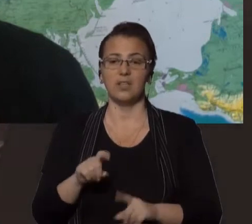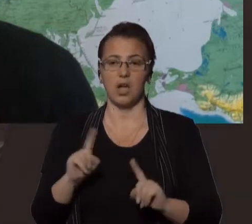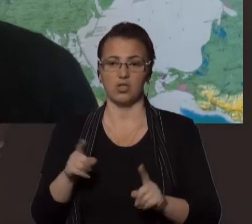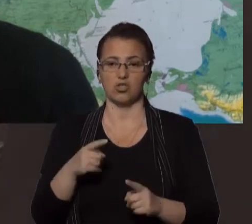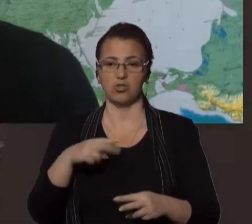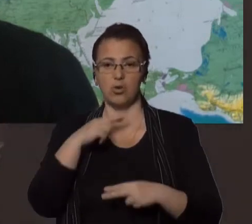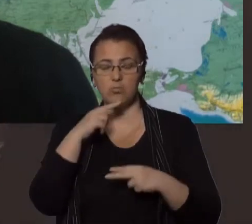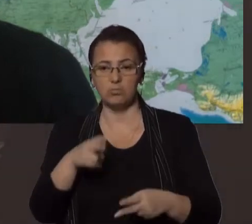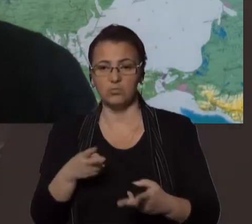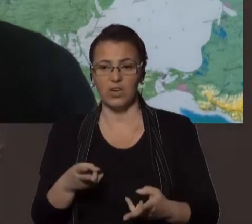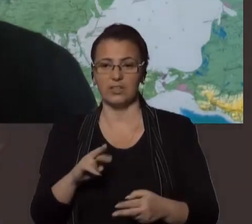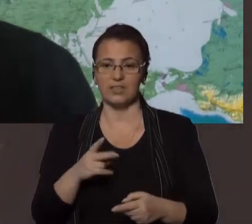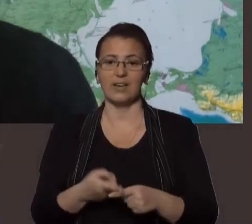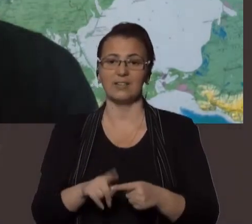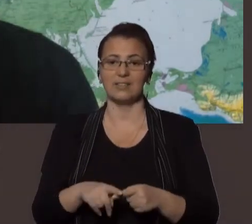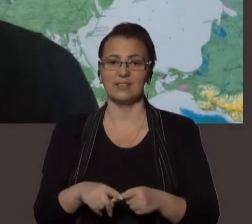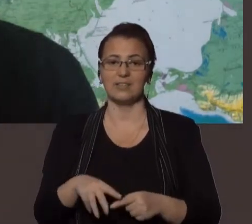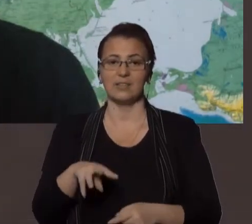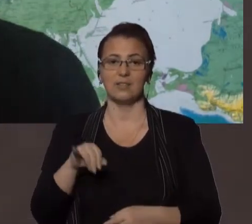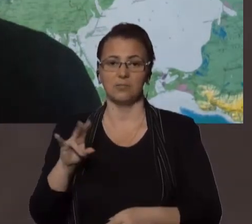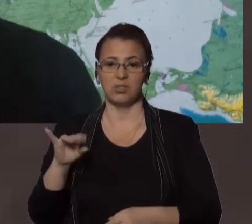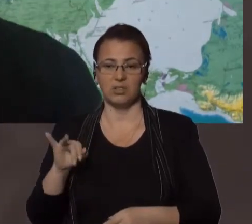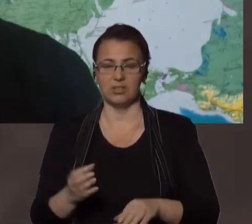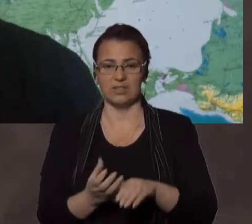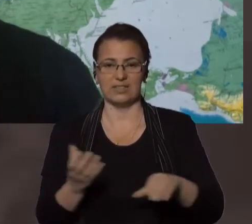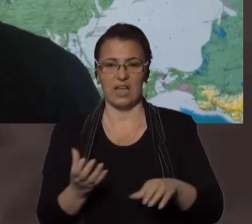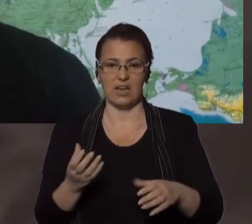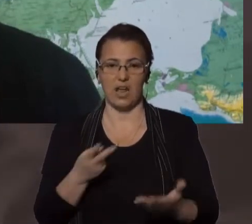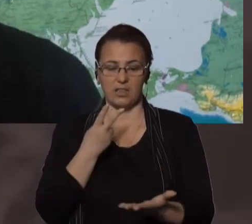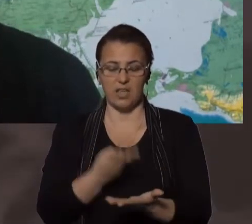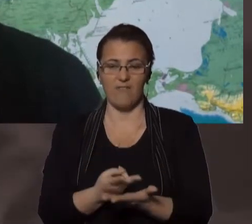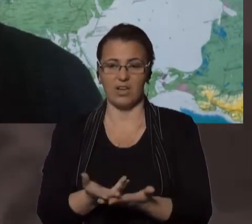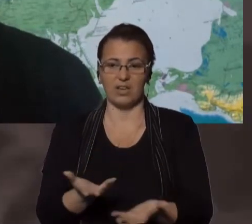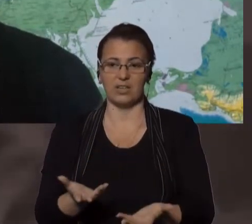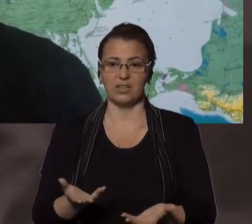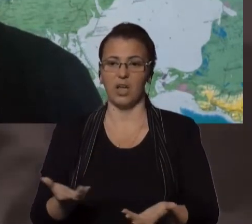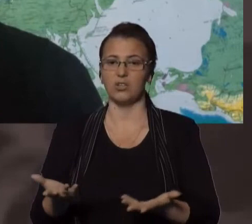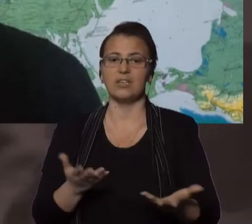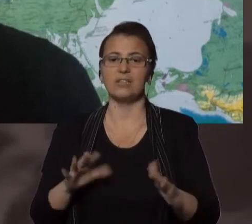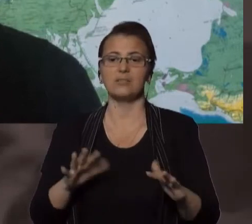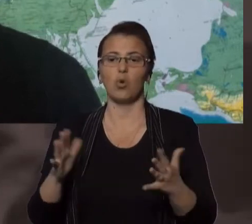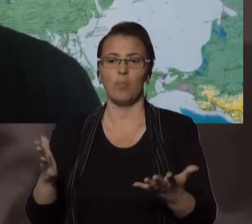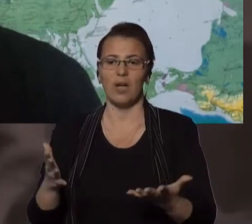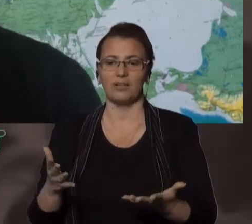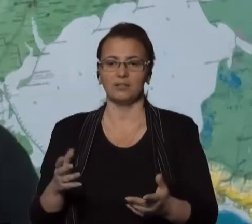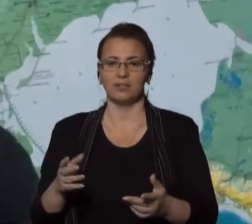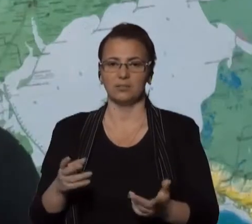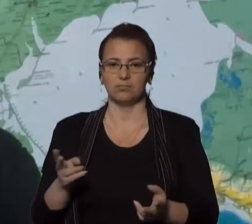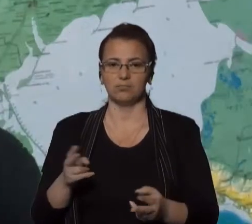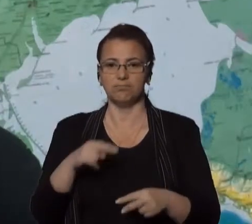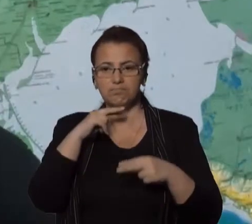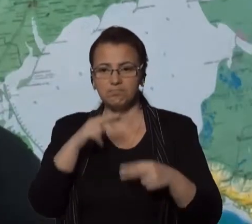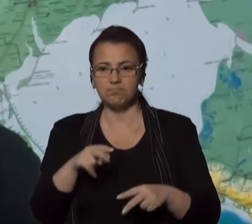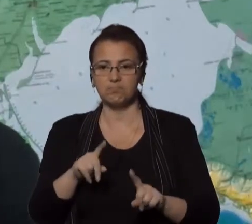увагу, як вони виглядають або якісь моменти, на які вони мають звернути увагу.